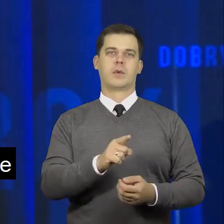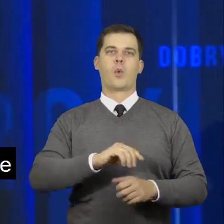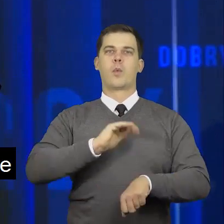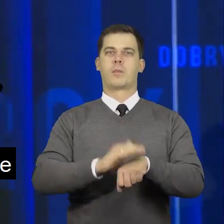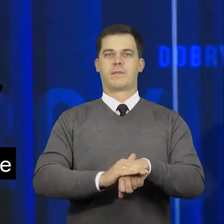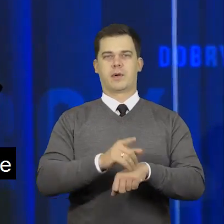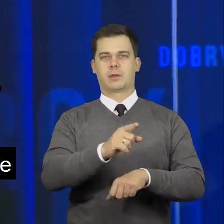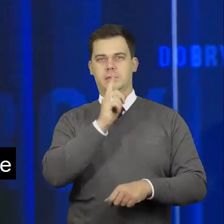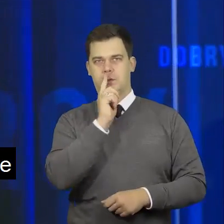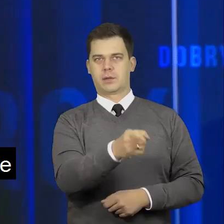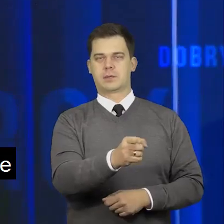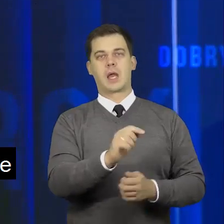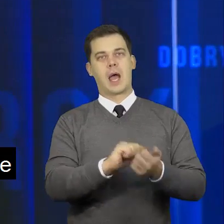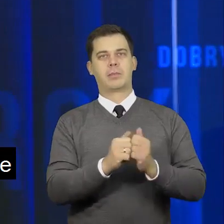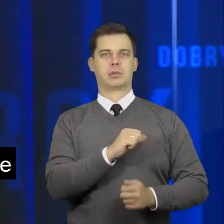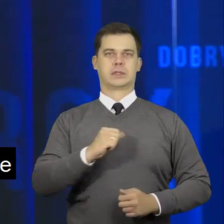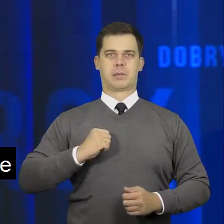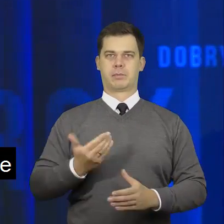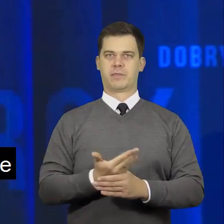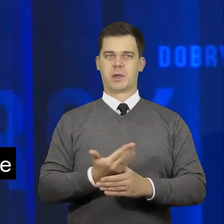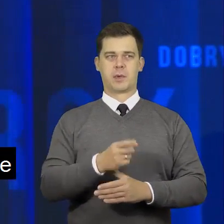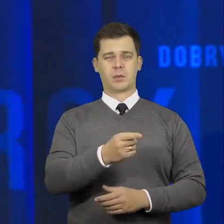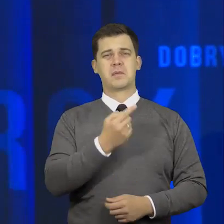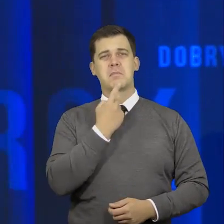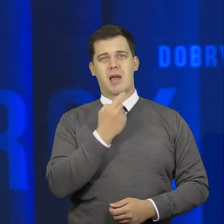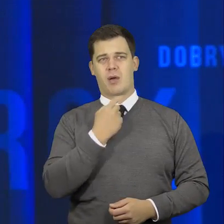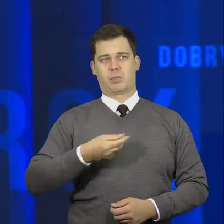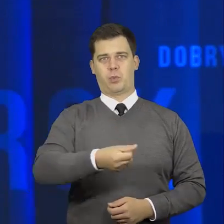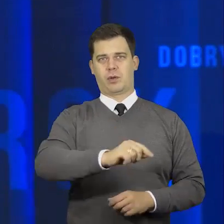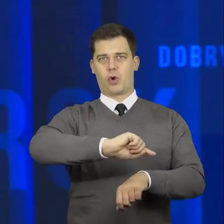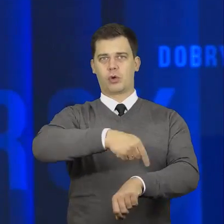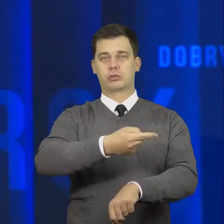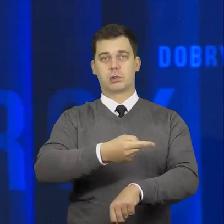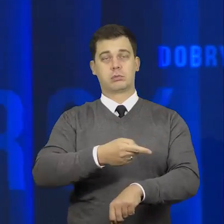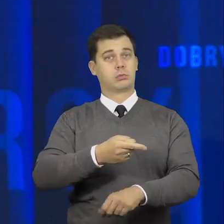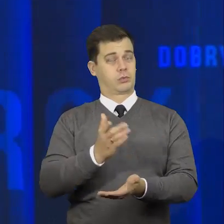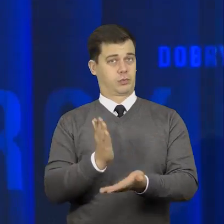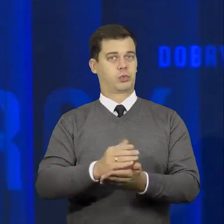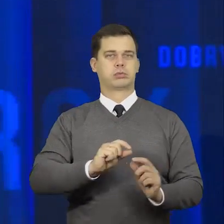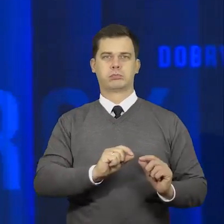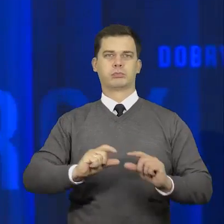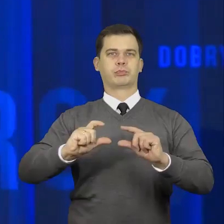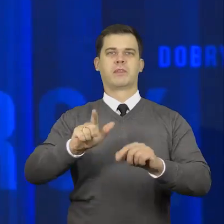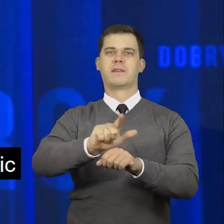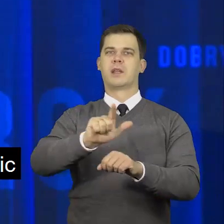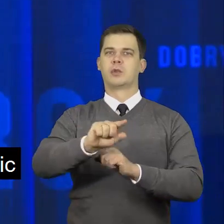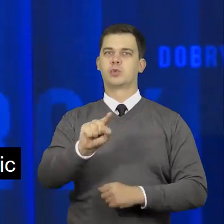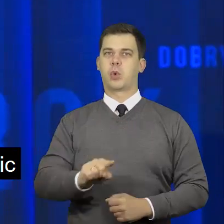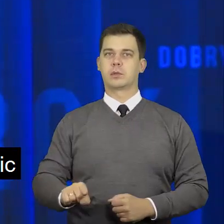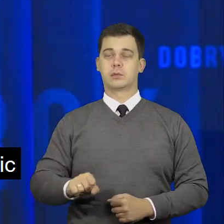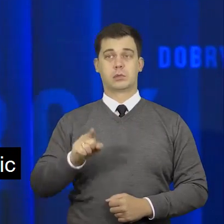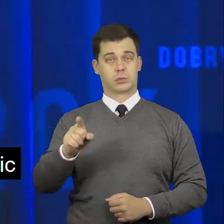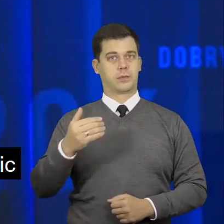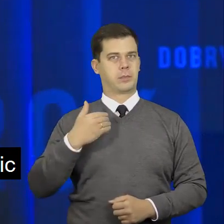zatrudnionych na umowę zlecenie lub samozatrudnionych. Wprowadzenie minimalnej stawki godzinowej 12 zł to